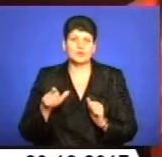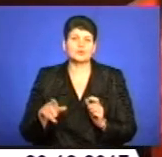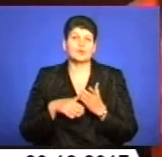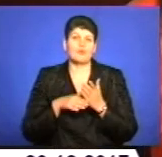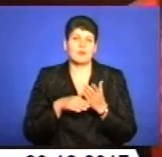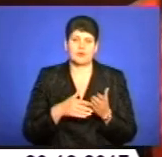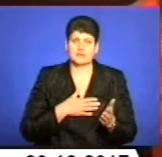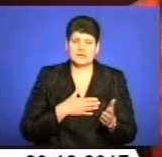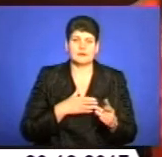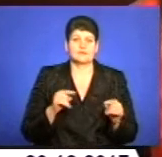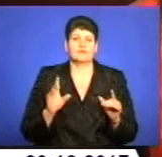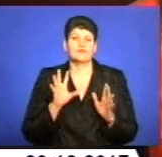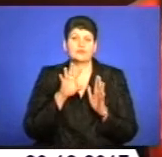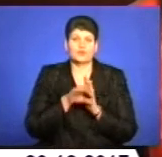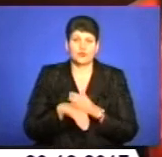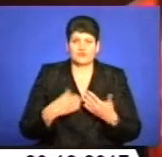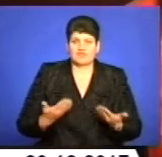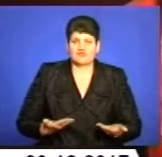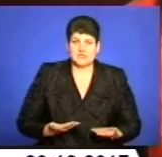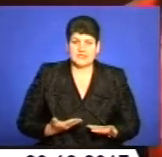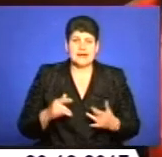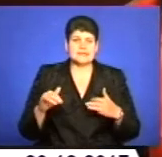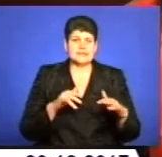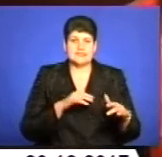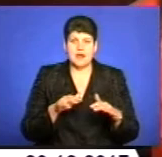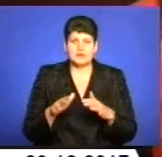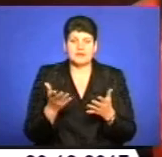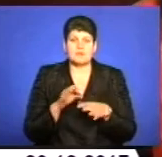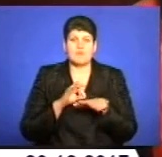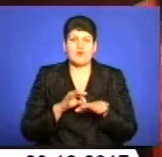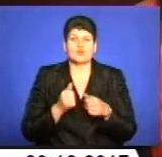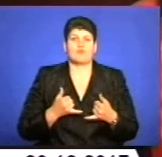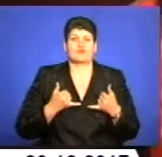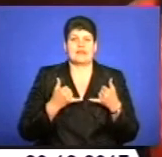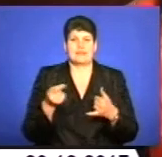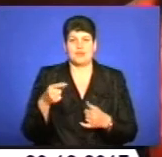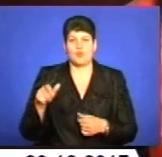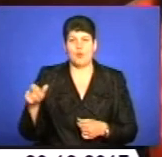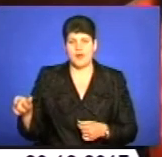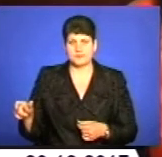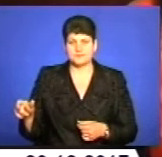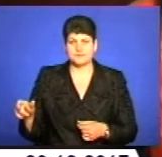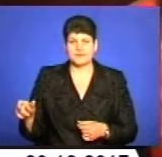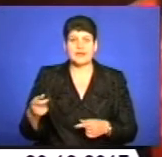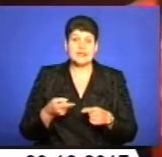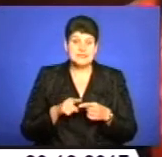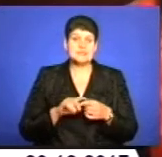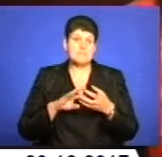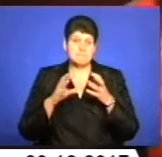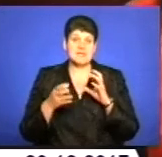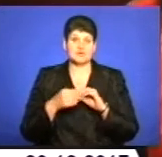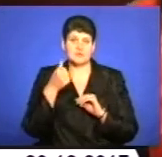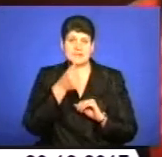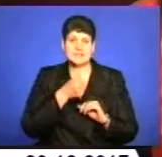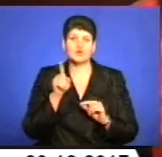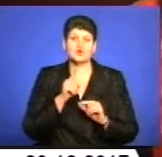втворювати в життя, втілювати заходи, які ми проводимо для тернополян. І такі своєрідні підсумки за рік.